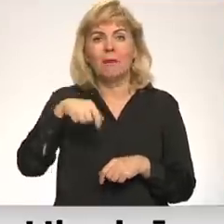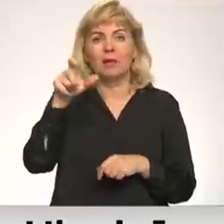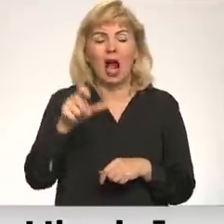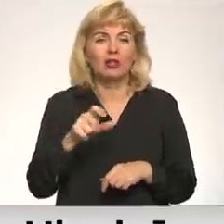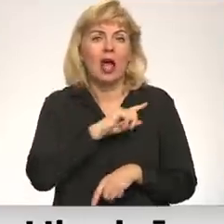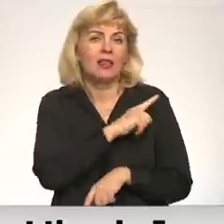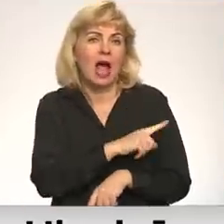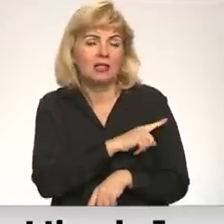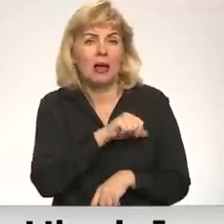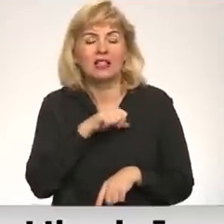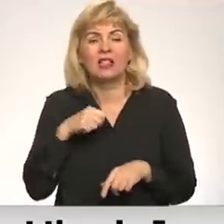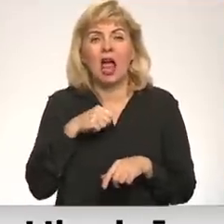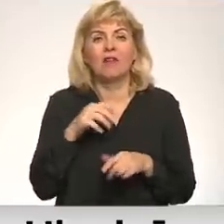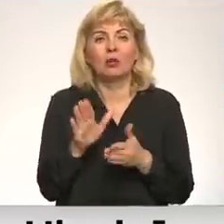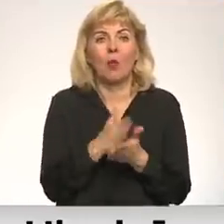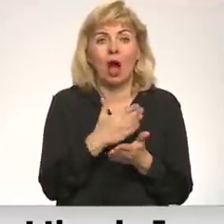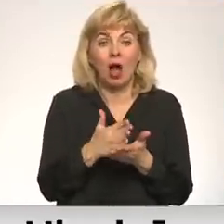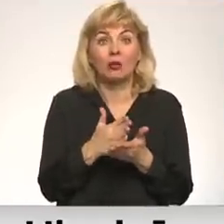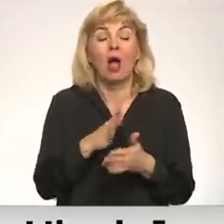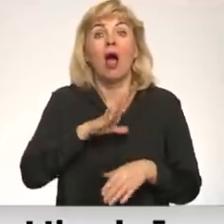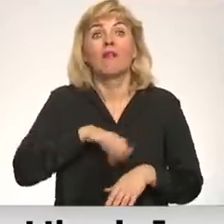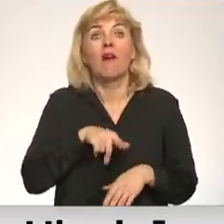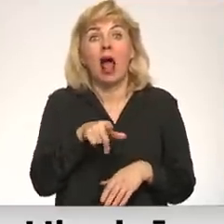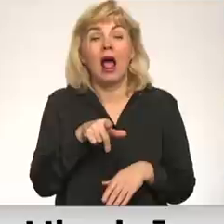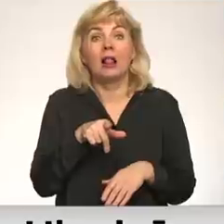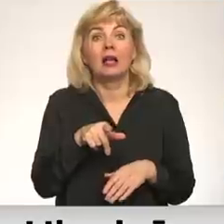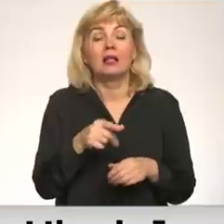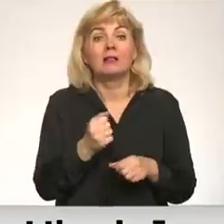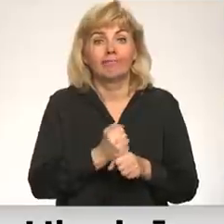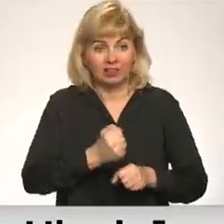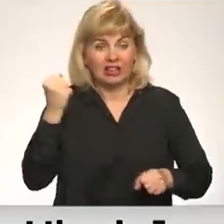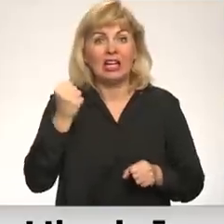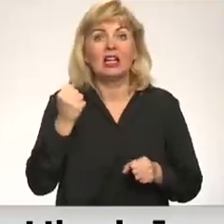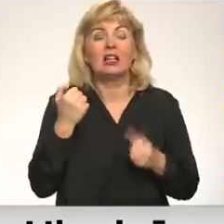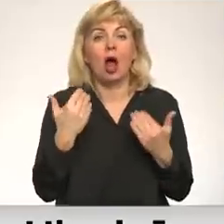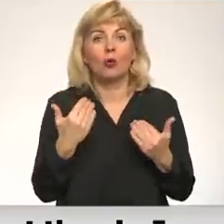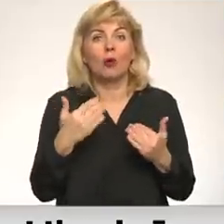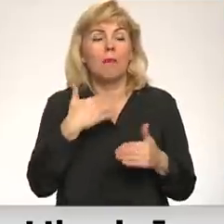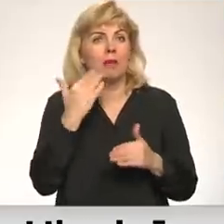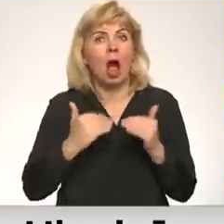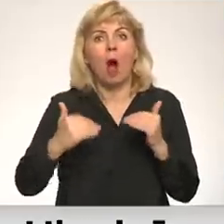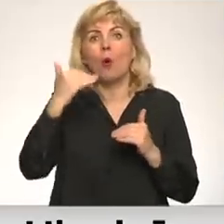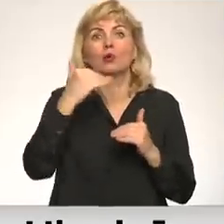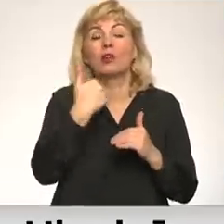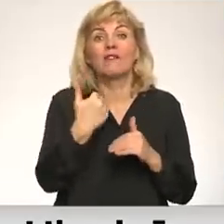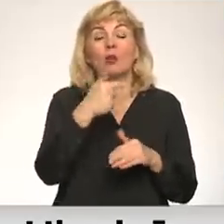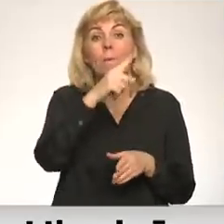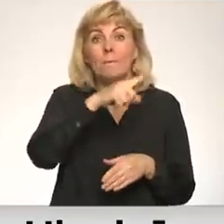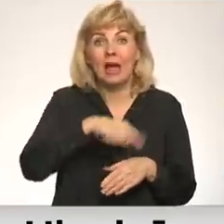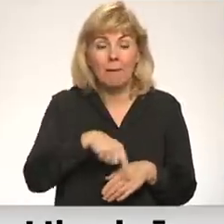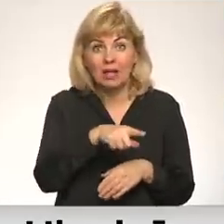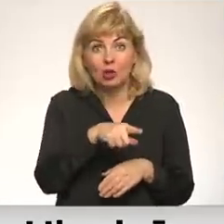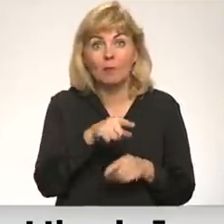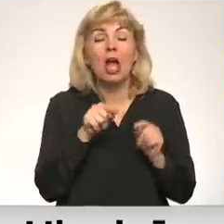kas nespēja tikt ar sevi galā. Tad nāca šī stiprā roka, pēc kuras vienmēr ir bijis augsts pieprasījums. Līdz ar